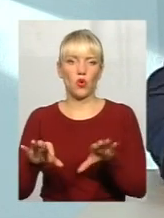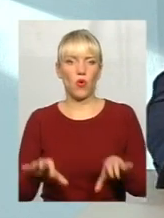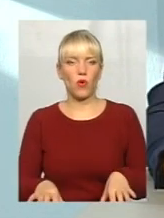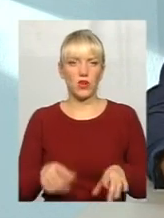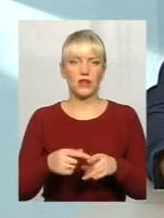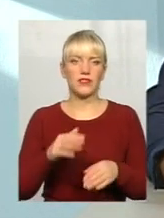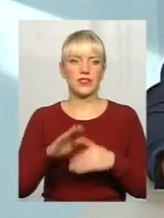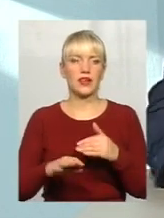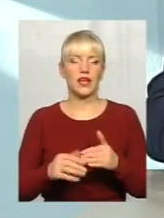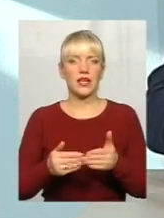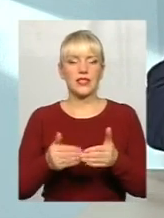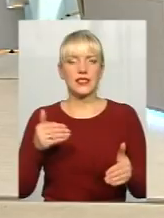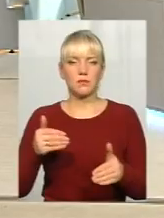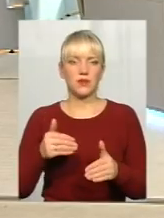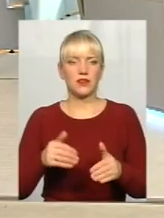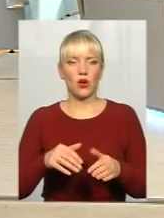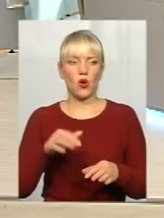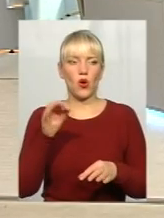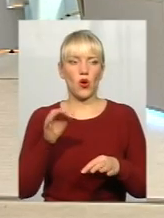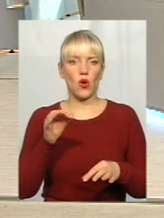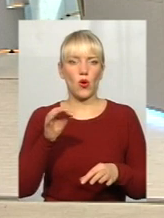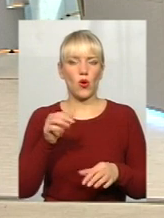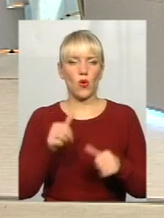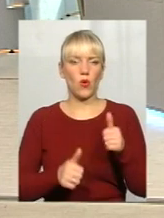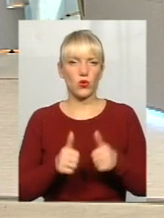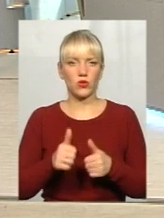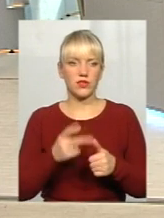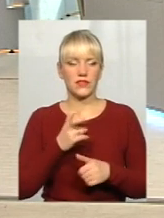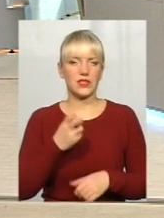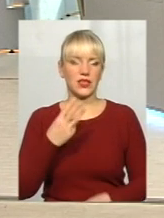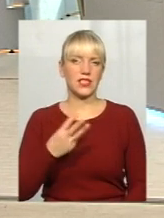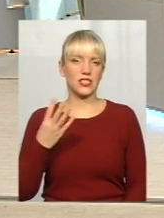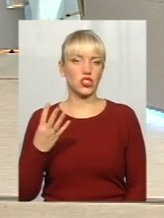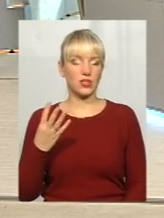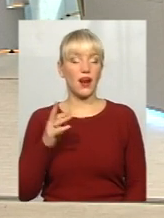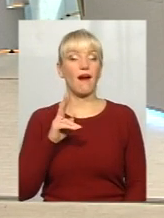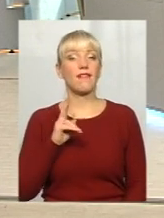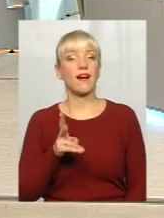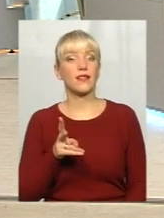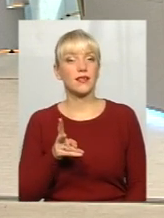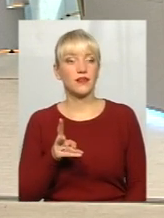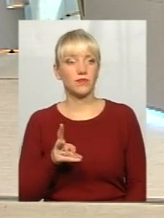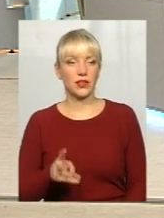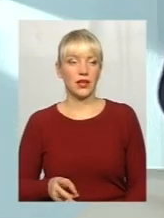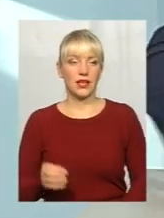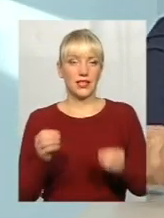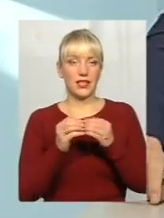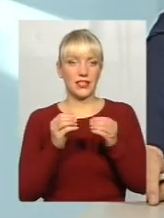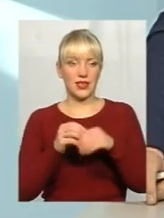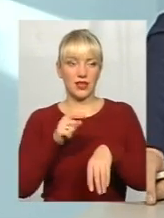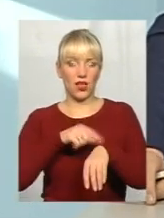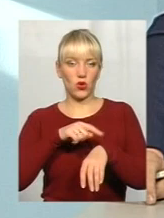з-під конкурсу? Ну, 226 за. 234. 234. Але як? 10 година,